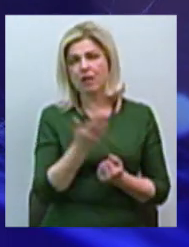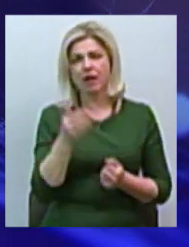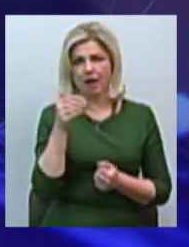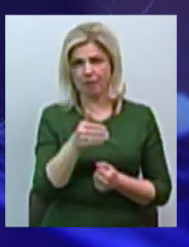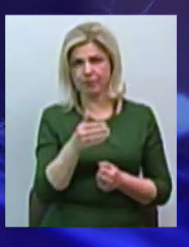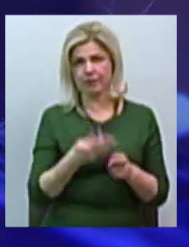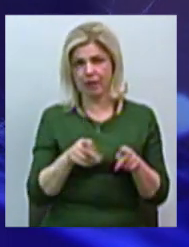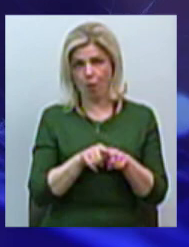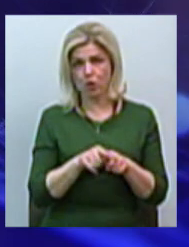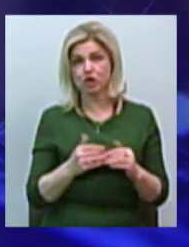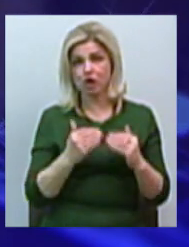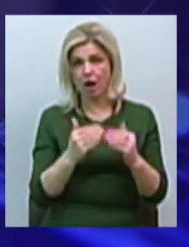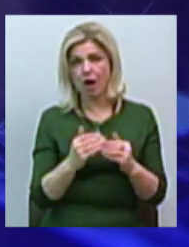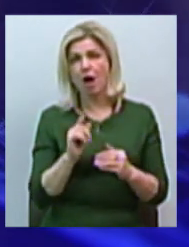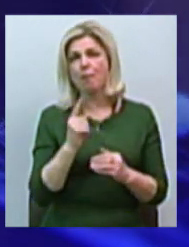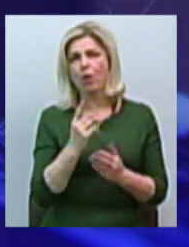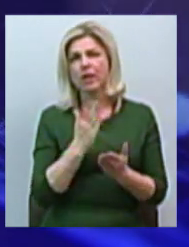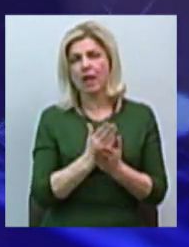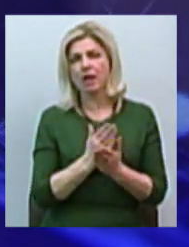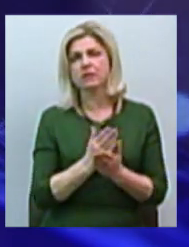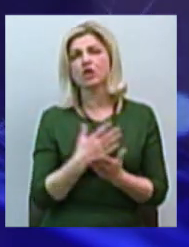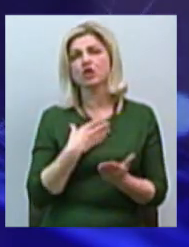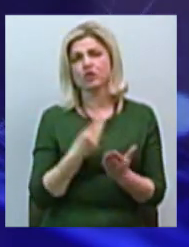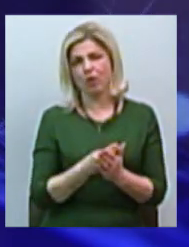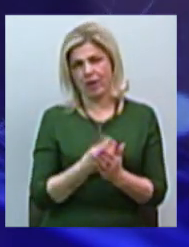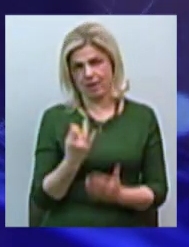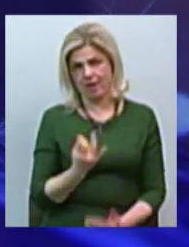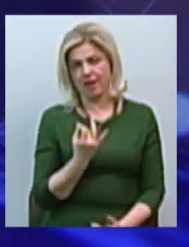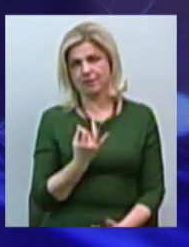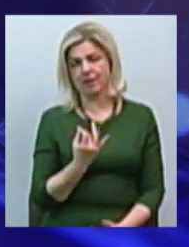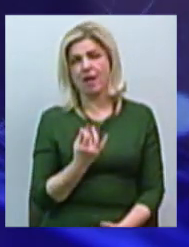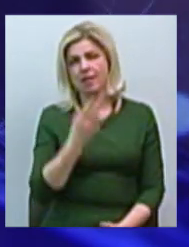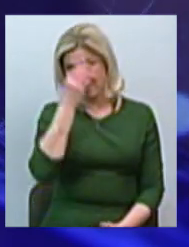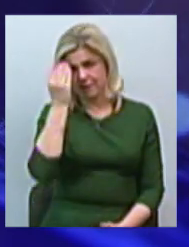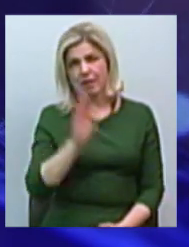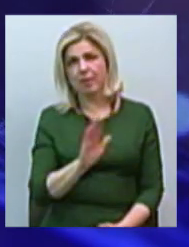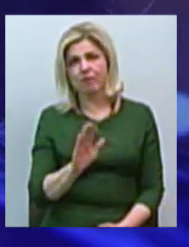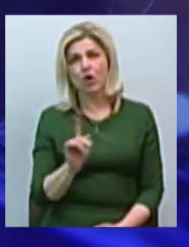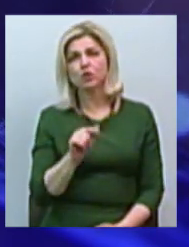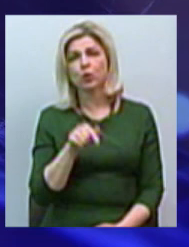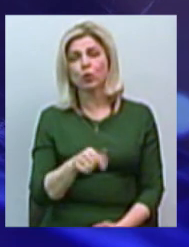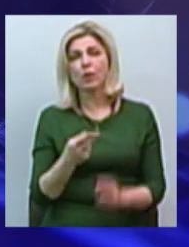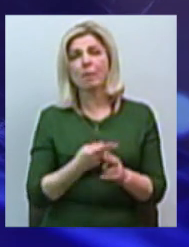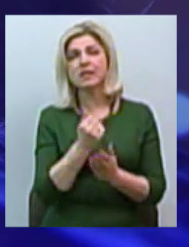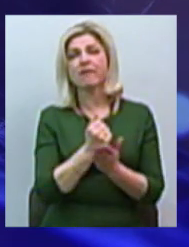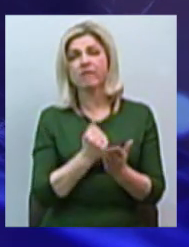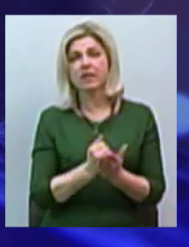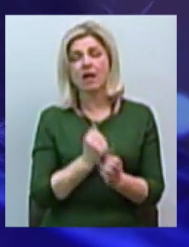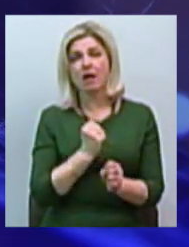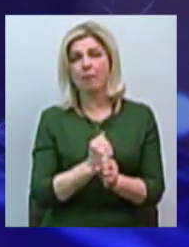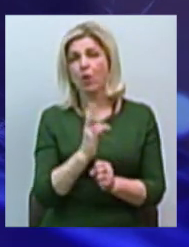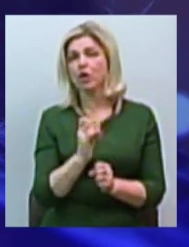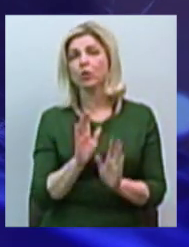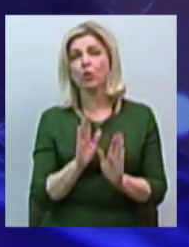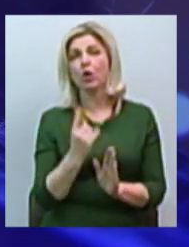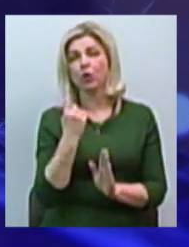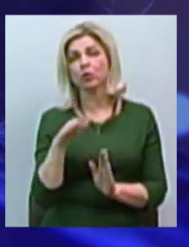тому також, також, також, не забувайте, що тут, без визу, вже работает не тільки в одну сторону, він вже